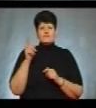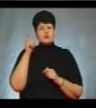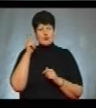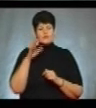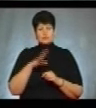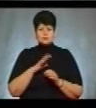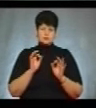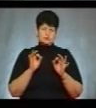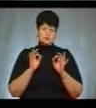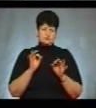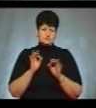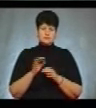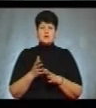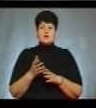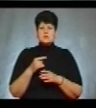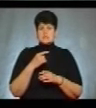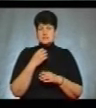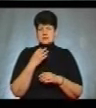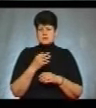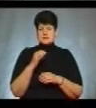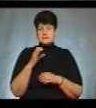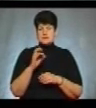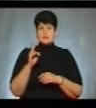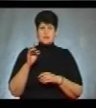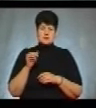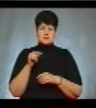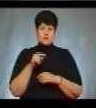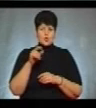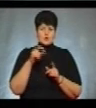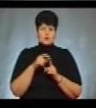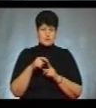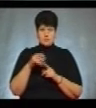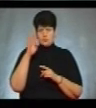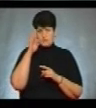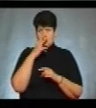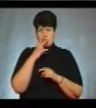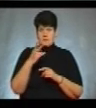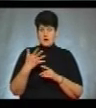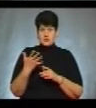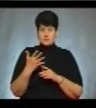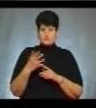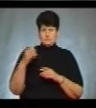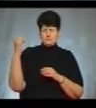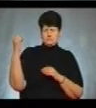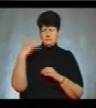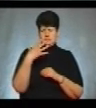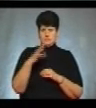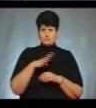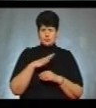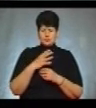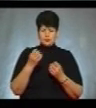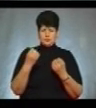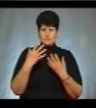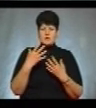повідомив речник Нацполіції області Сергій Крета. За його словами, чоловік не помітив пішохода через яскраве сонячне світло. В